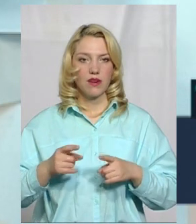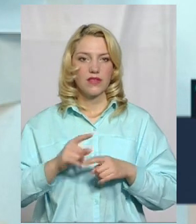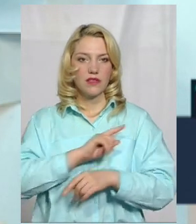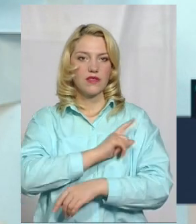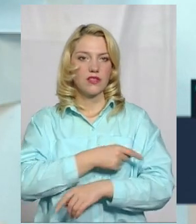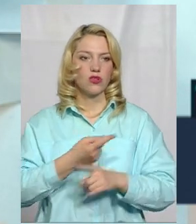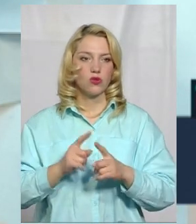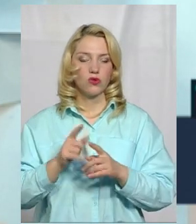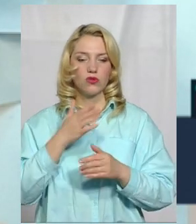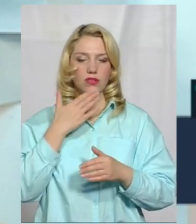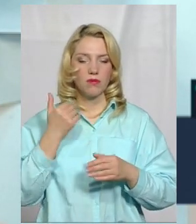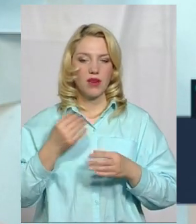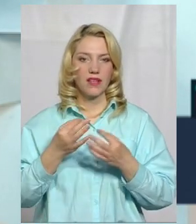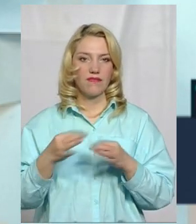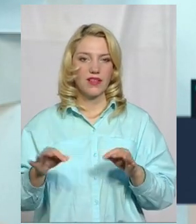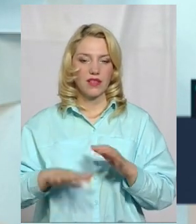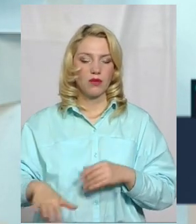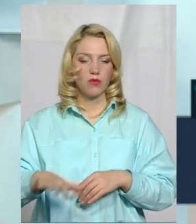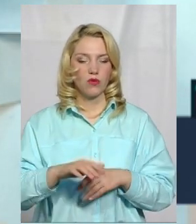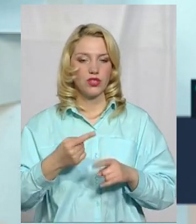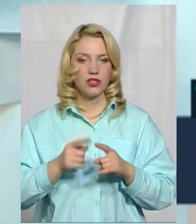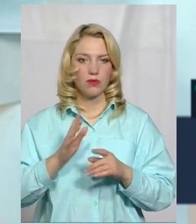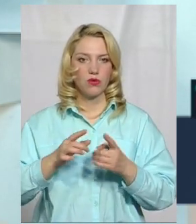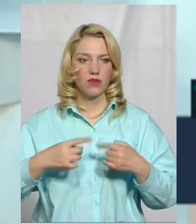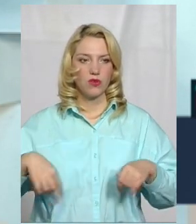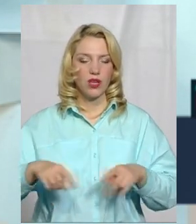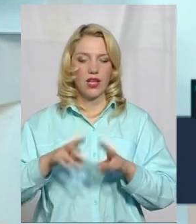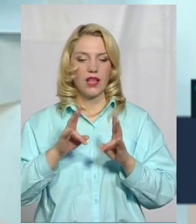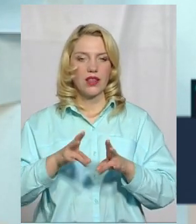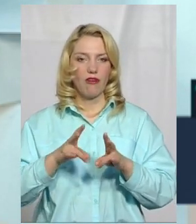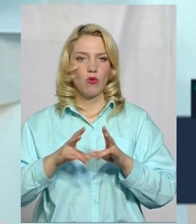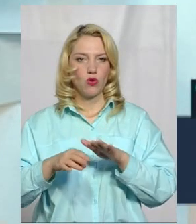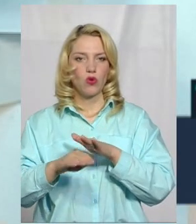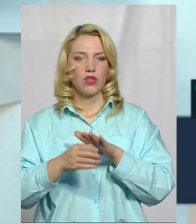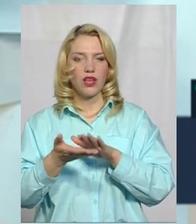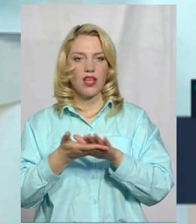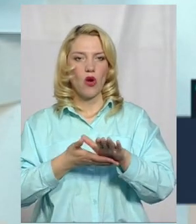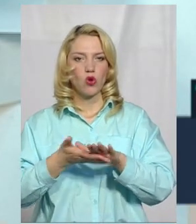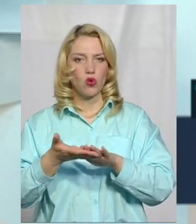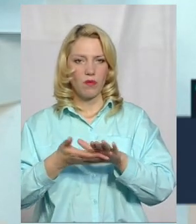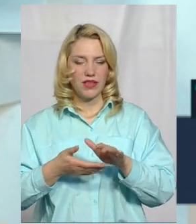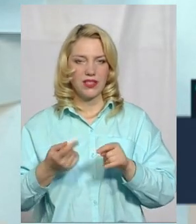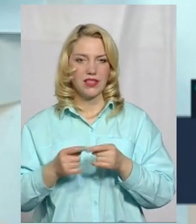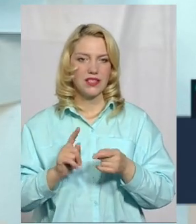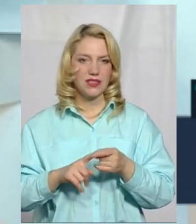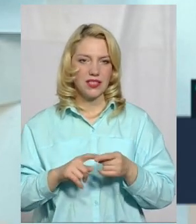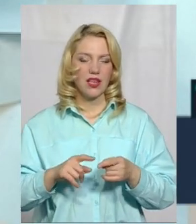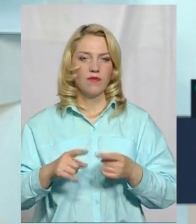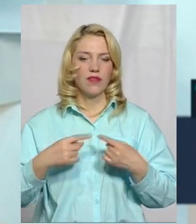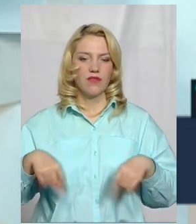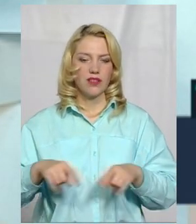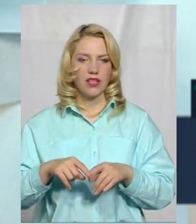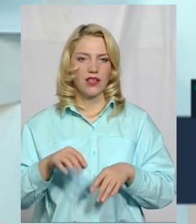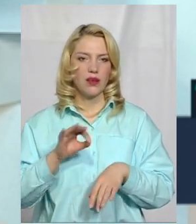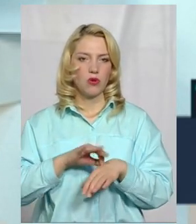немає вільних площ, відсутні. Це відділення травматології та ортопедії. Це відділення патології